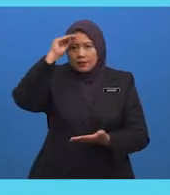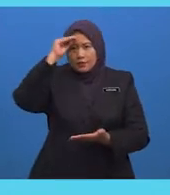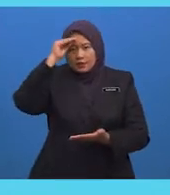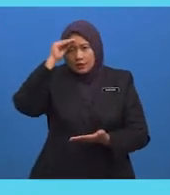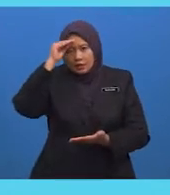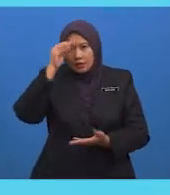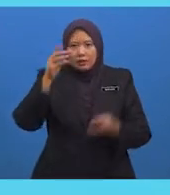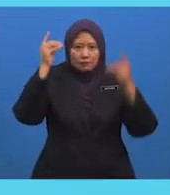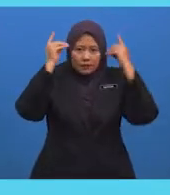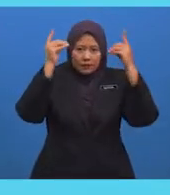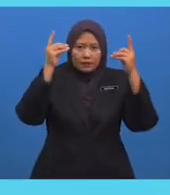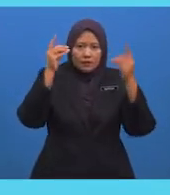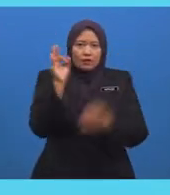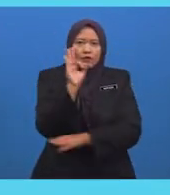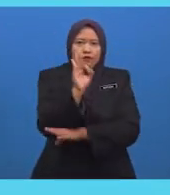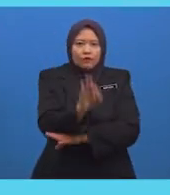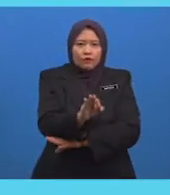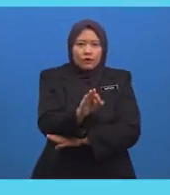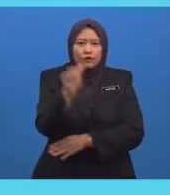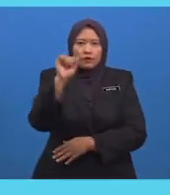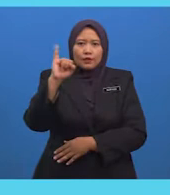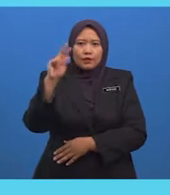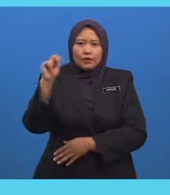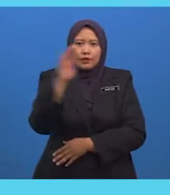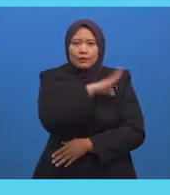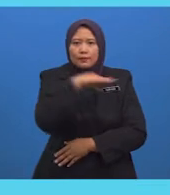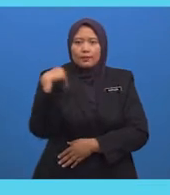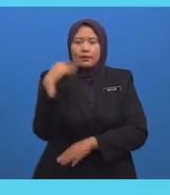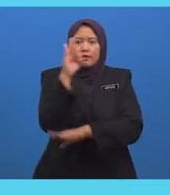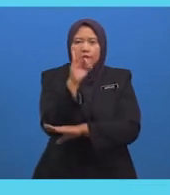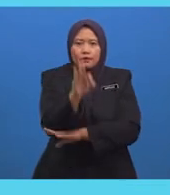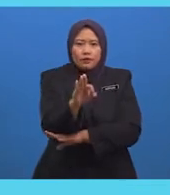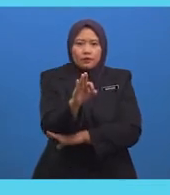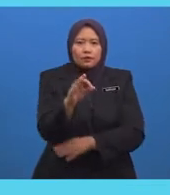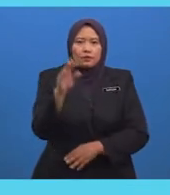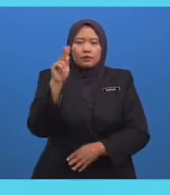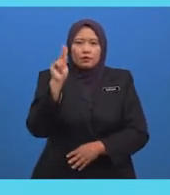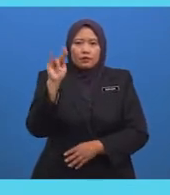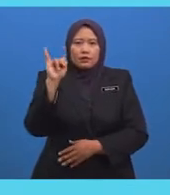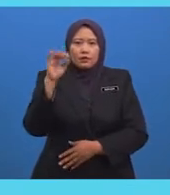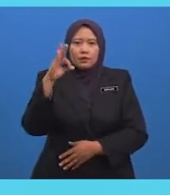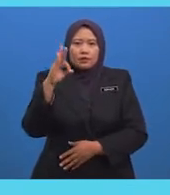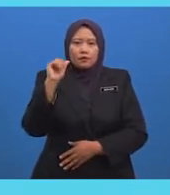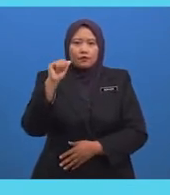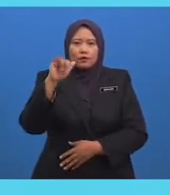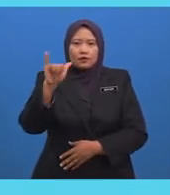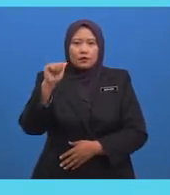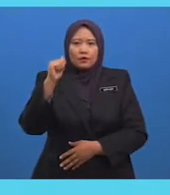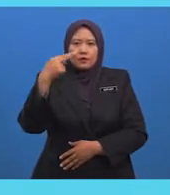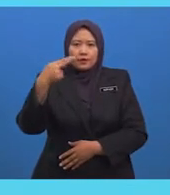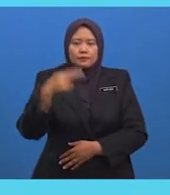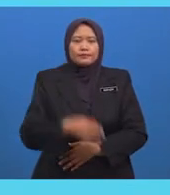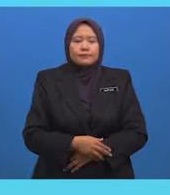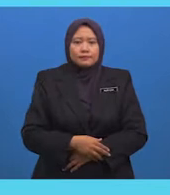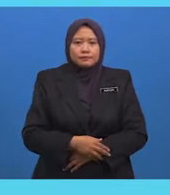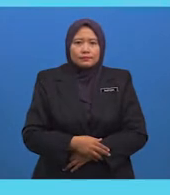Dan Fardu Kifaya Di Kutak Fokus Fokus